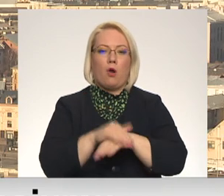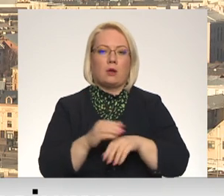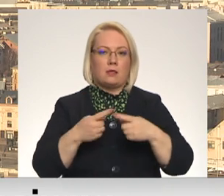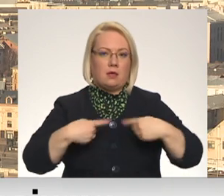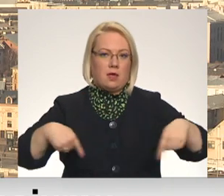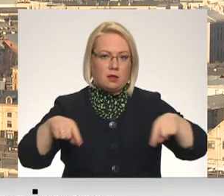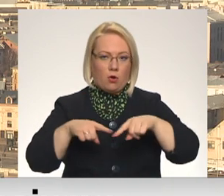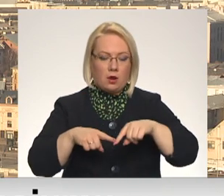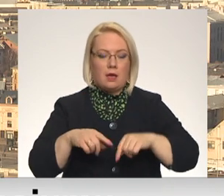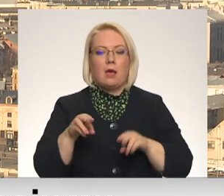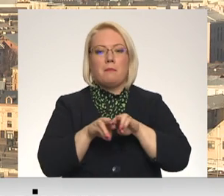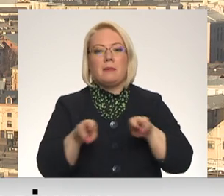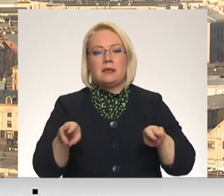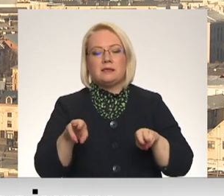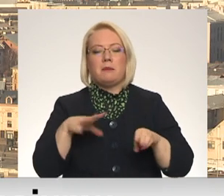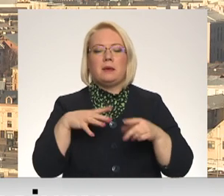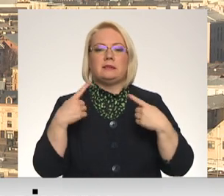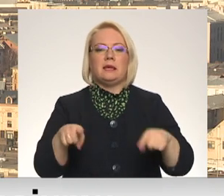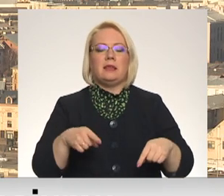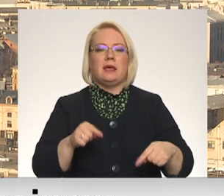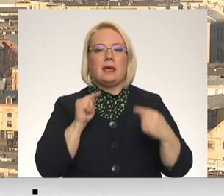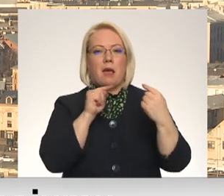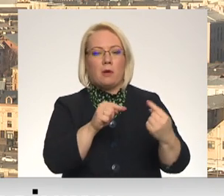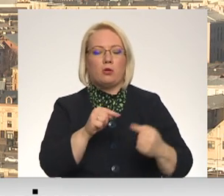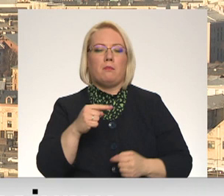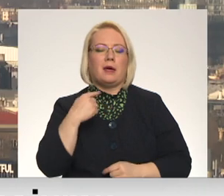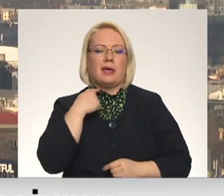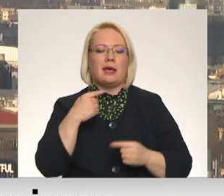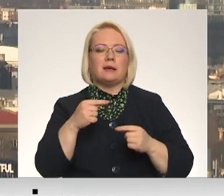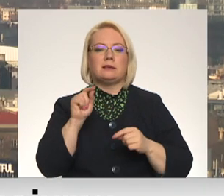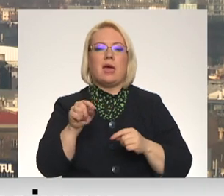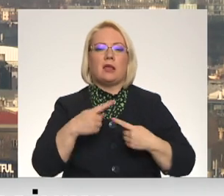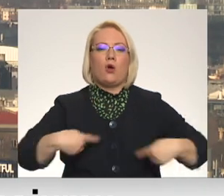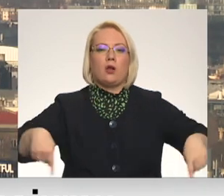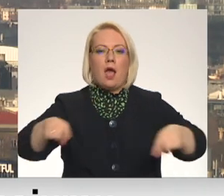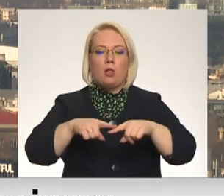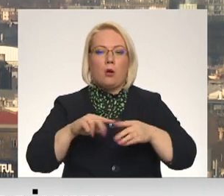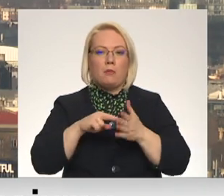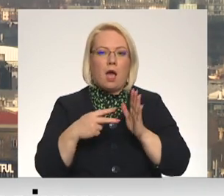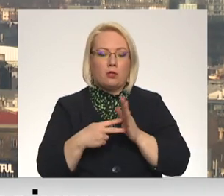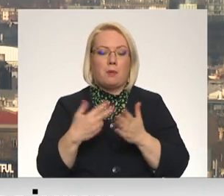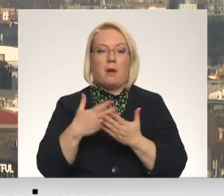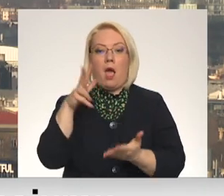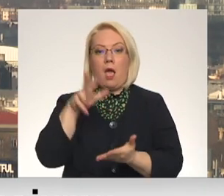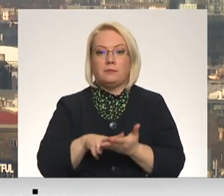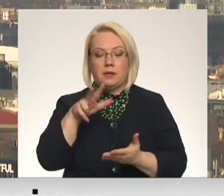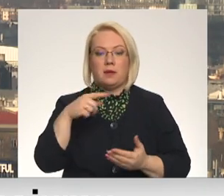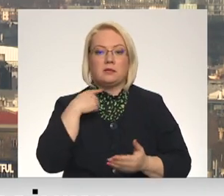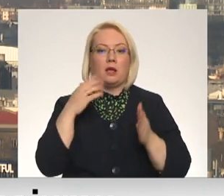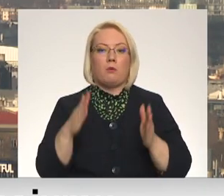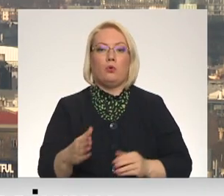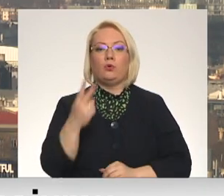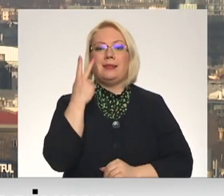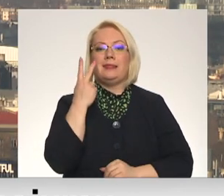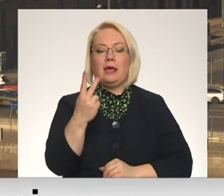Ministrijā bija arī vairāki citie bildumi par Rīgas teritoriālo plānojumu. Piemēram, apstiprināšanas gadījumā Rīgā spēkā būtu divi